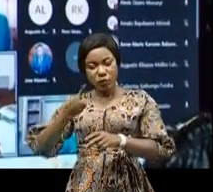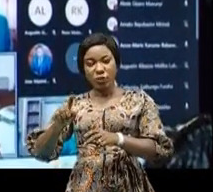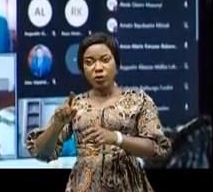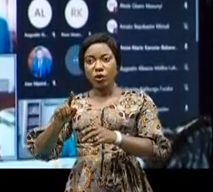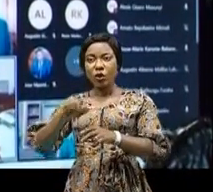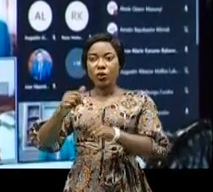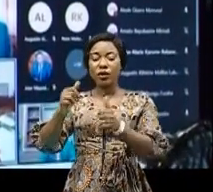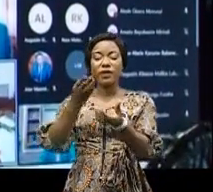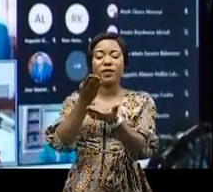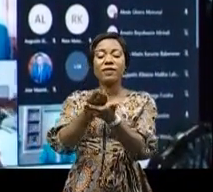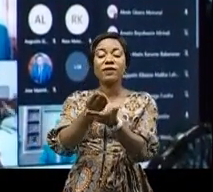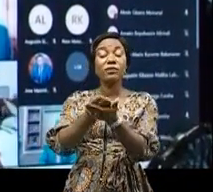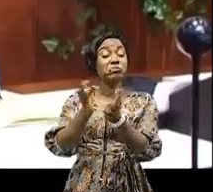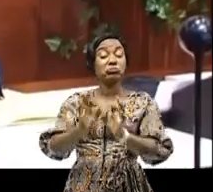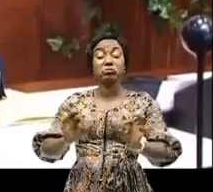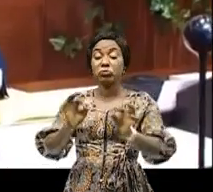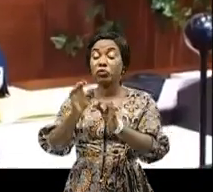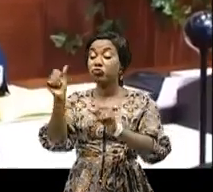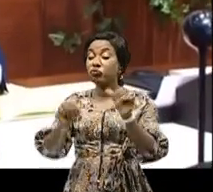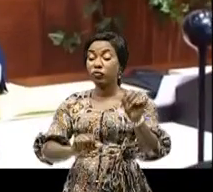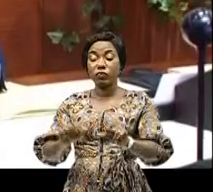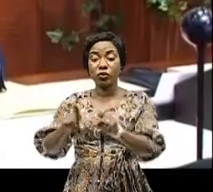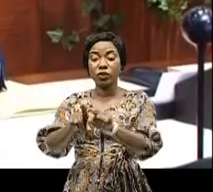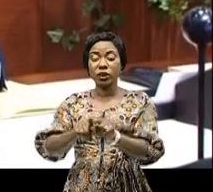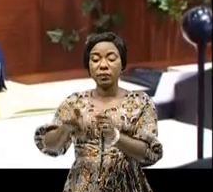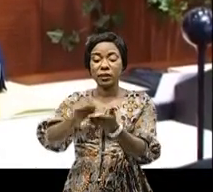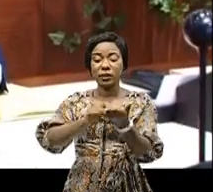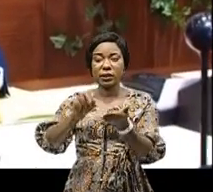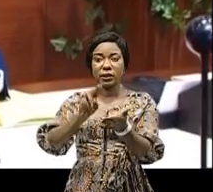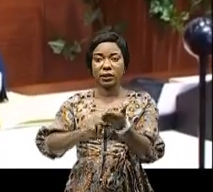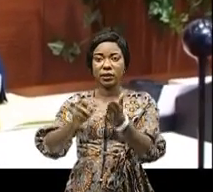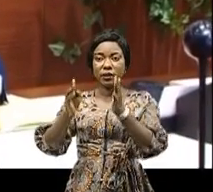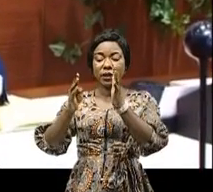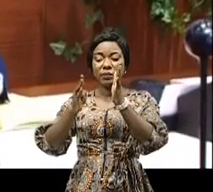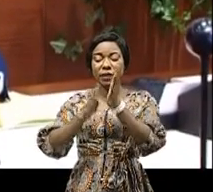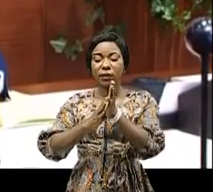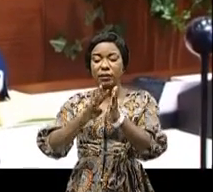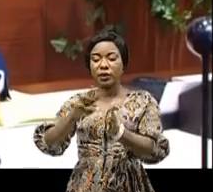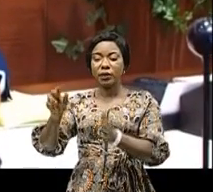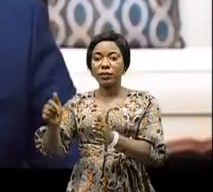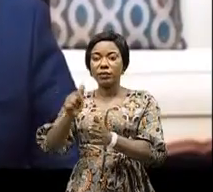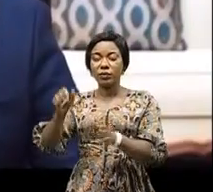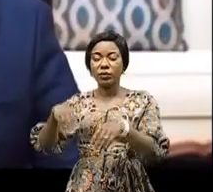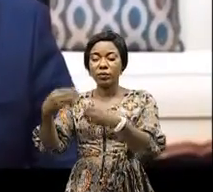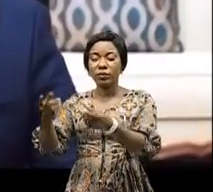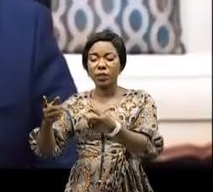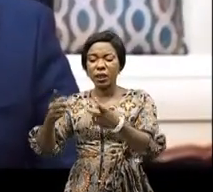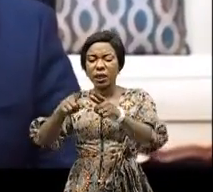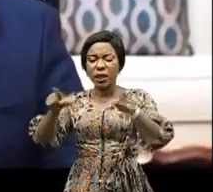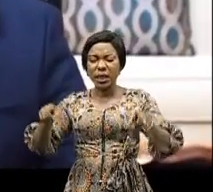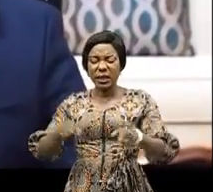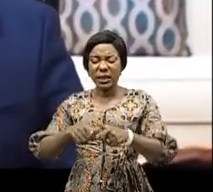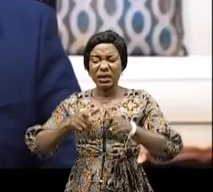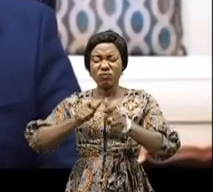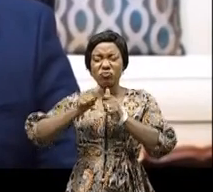'illégalité de nombreux contrats, dont ceux signés en septembre 2020, qui attribuent à une seule société six concessions d'une superficie